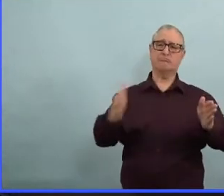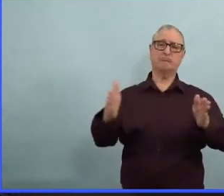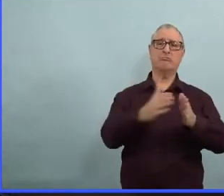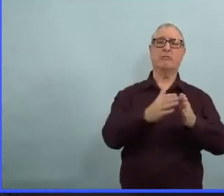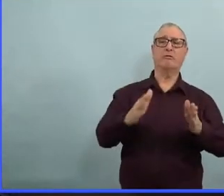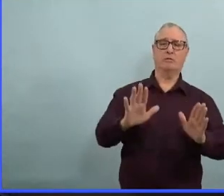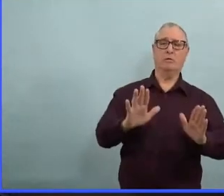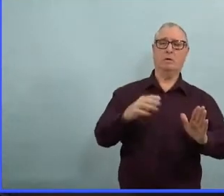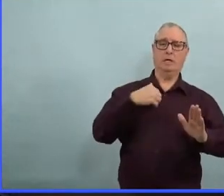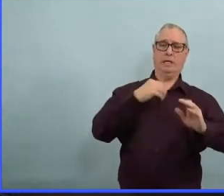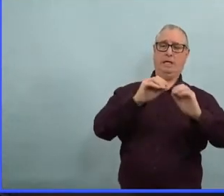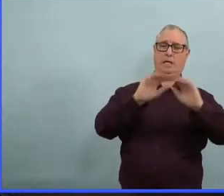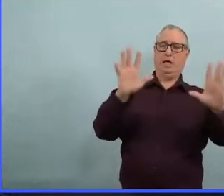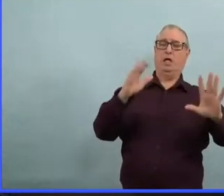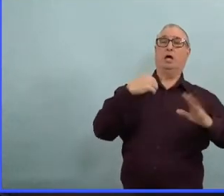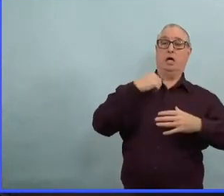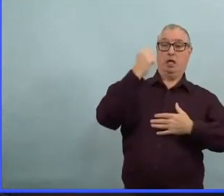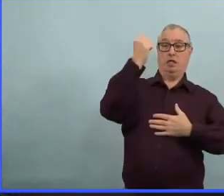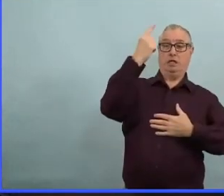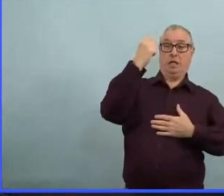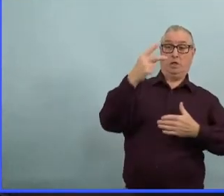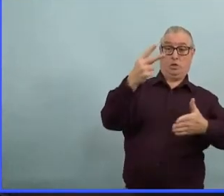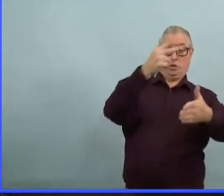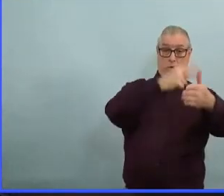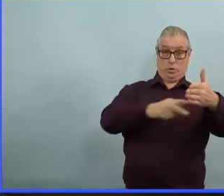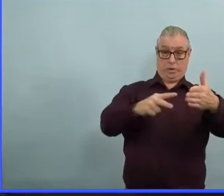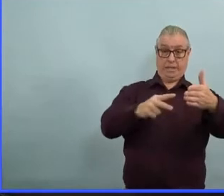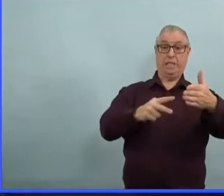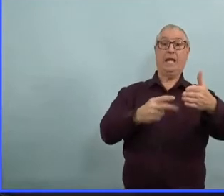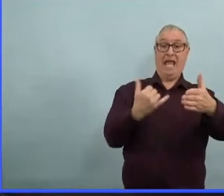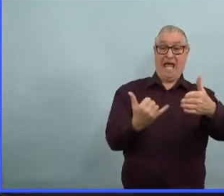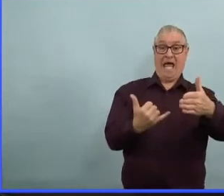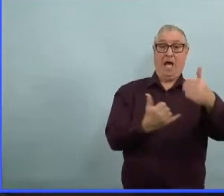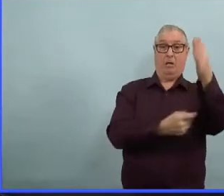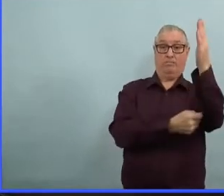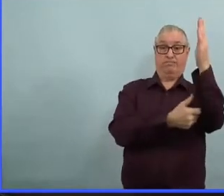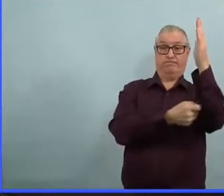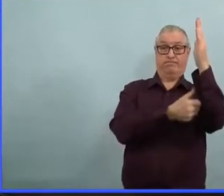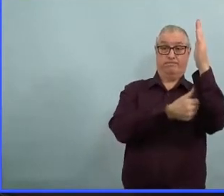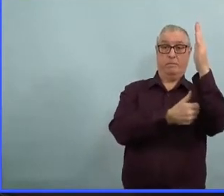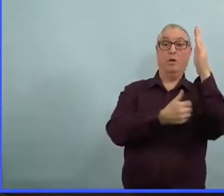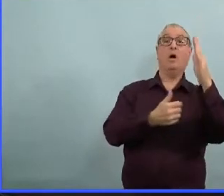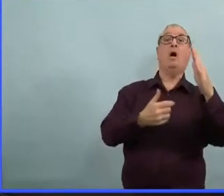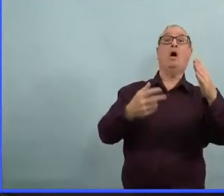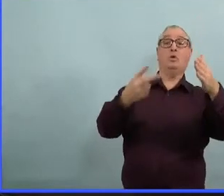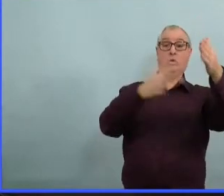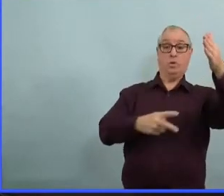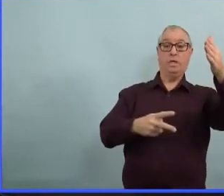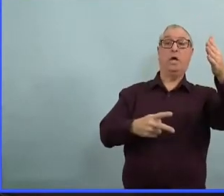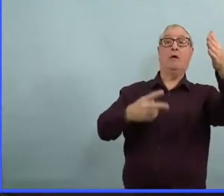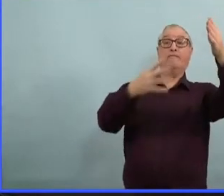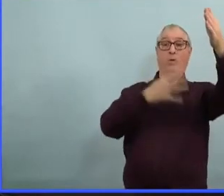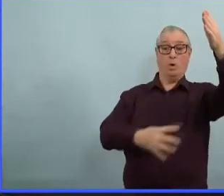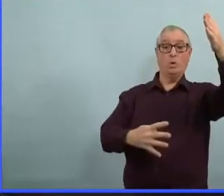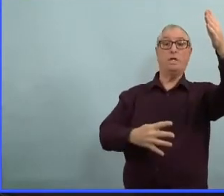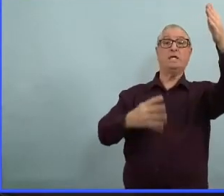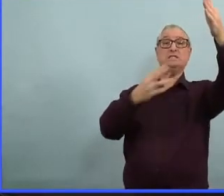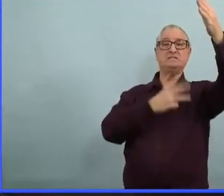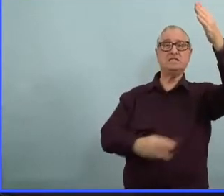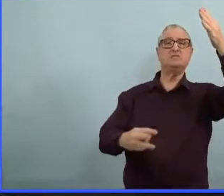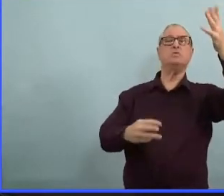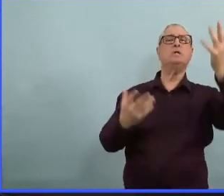prochaines semaines, comme ça a été le cas dans d'autres provinces ? Ou vous pouvez nous dire aussi, voici des dates clés où on va